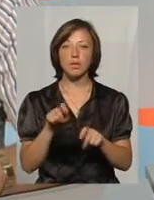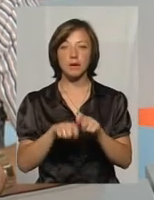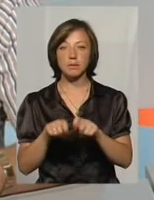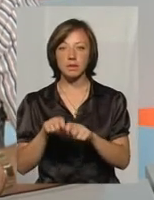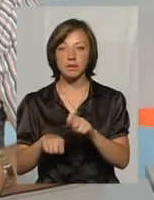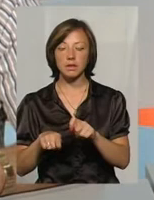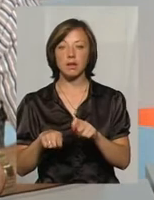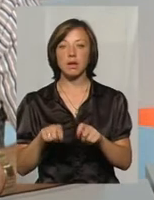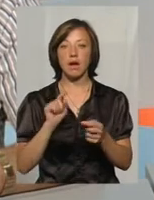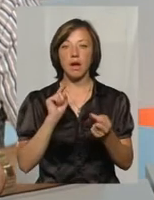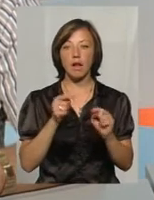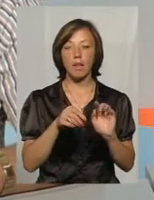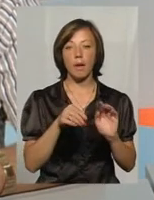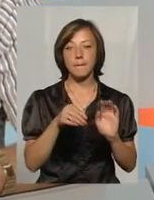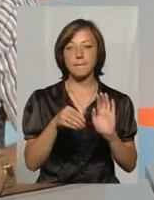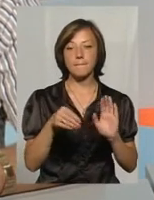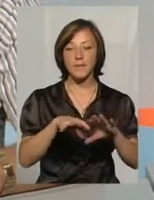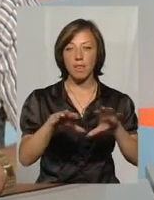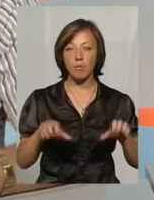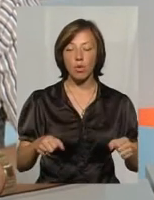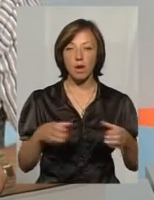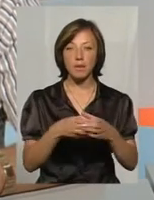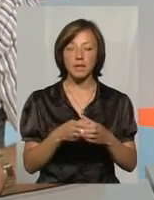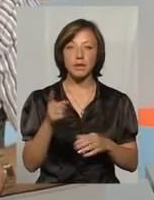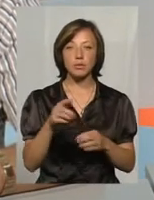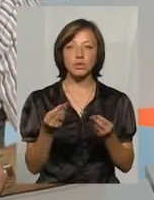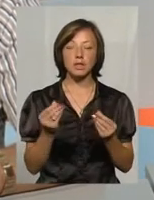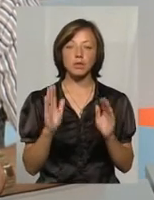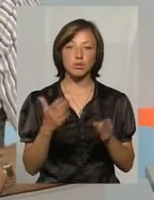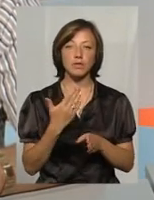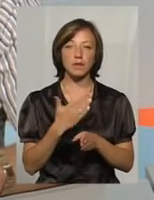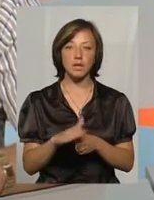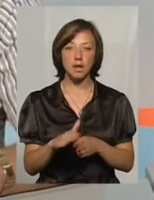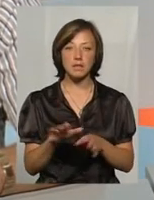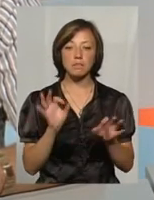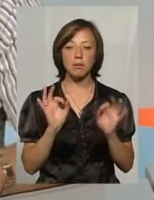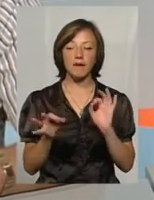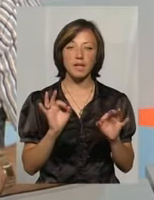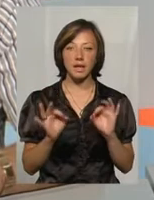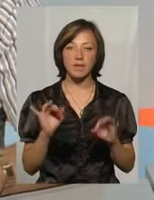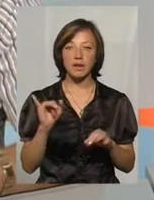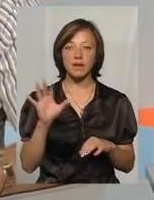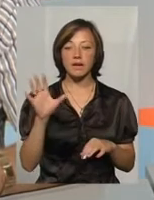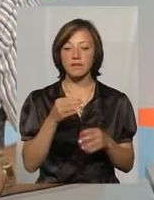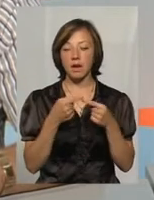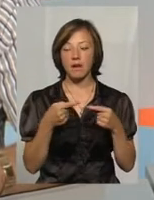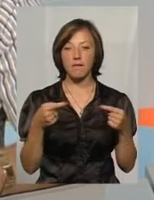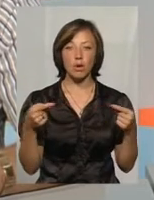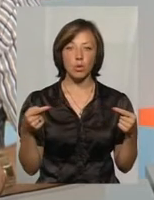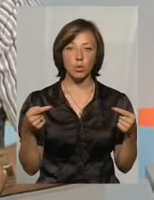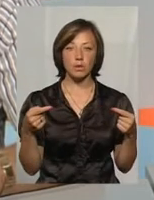общественного і антимонопольних комітетів, к тому, що деньги будуть выделяться справедливо, і всякого роду